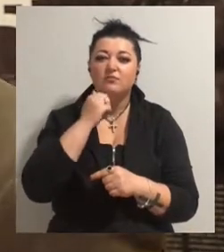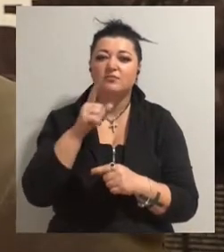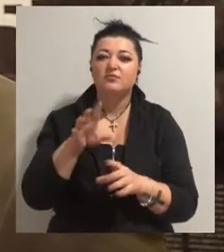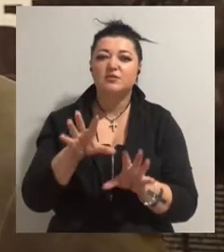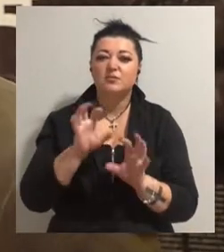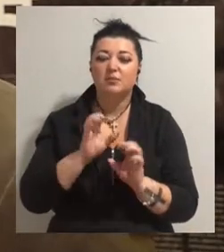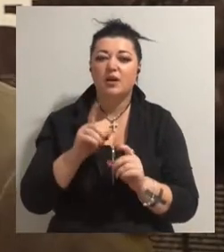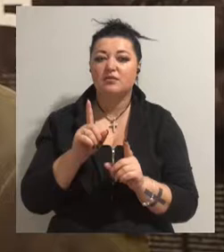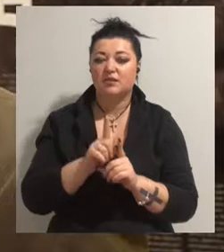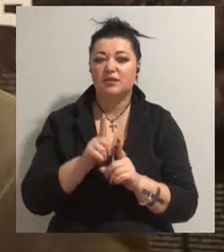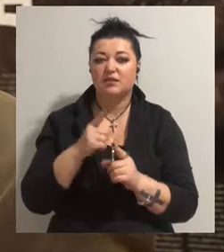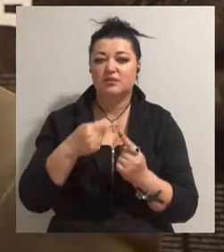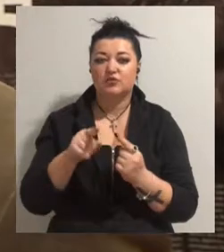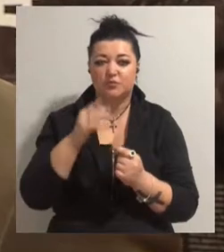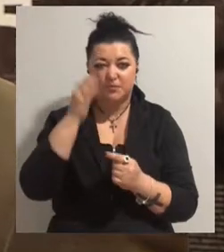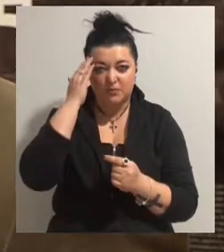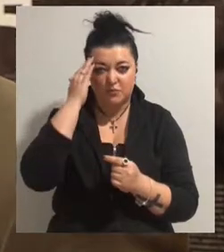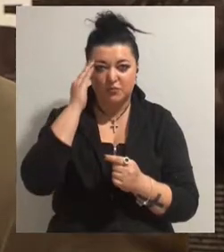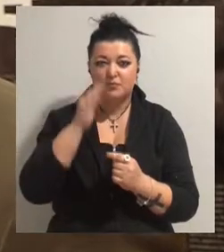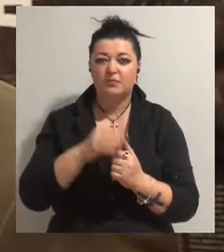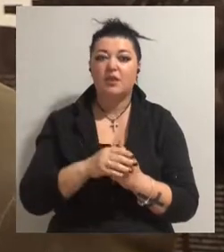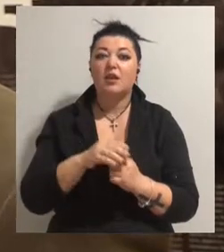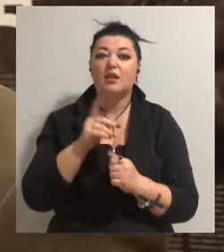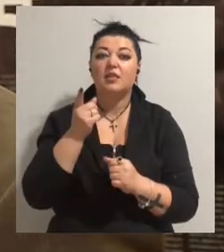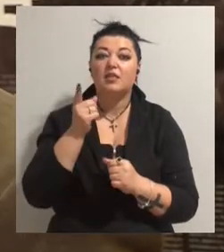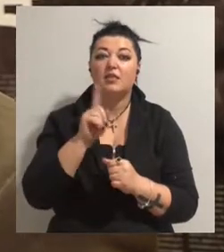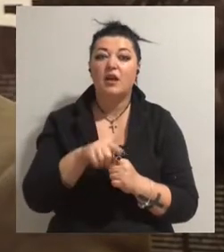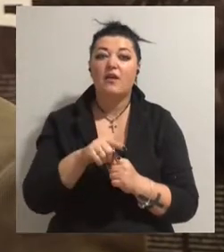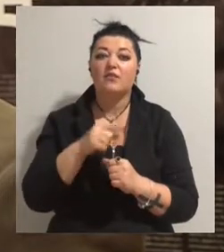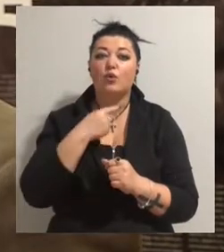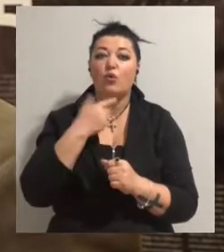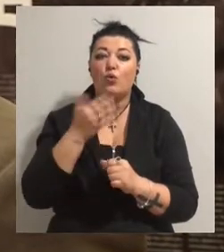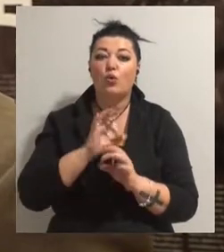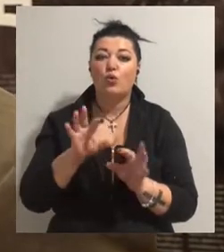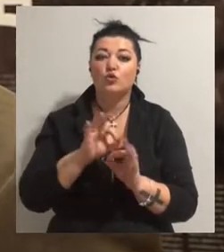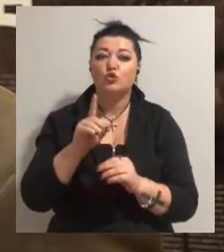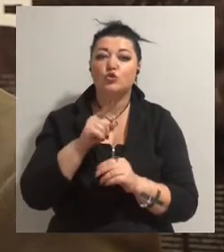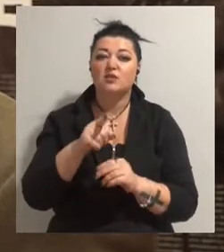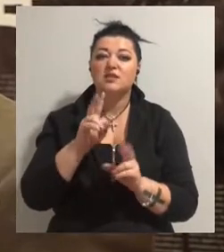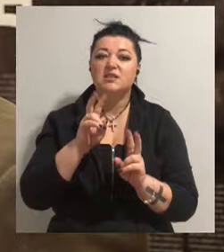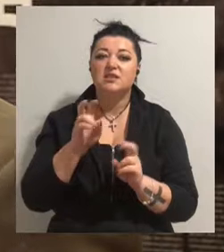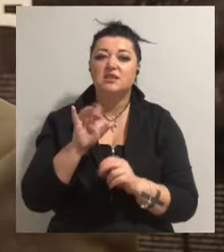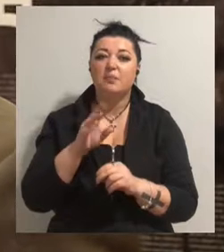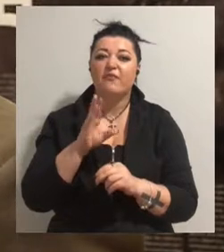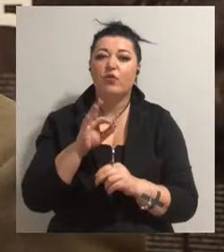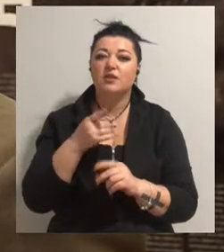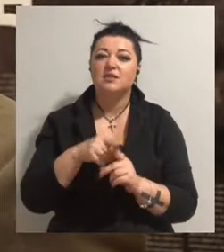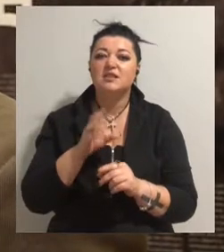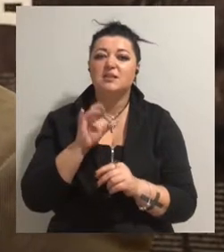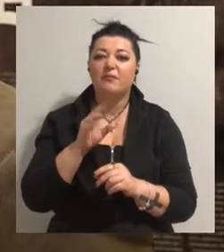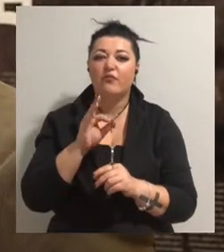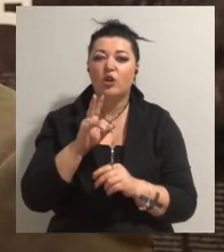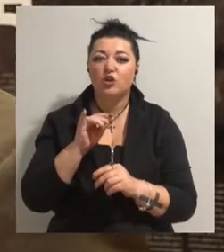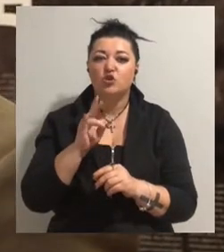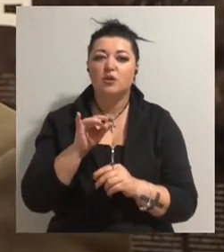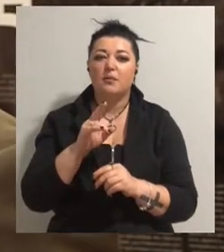постаті. І саме тут навіть наголошено на тому, що це постаті-символи, це символічні постаті, це постаті,